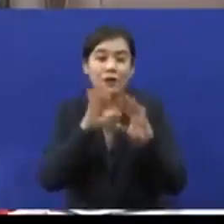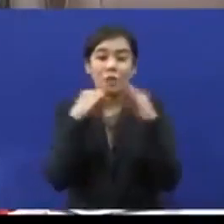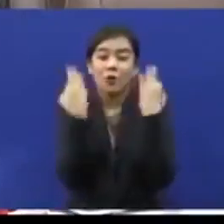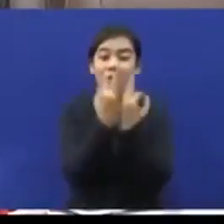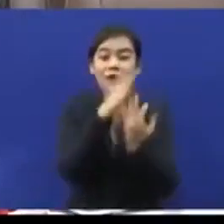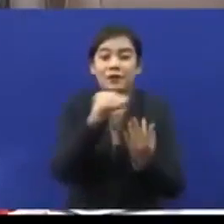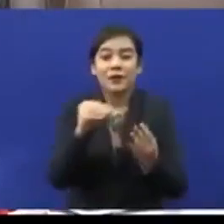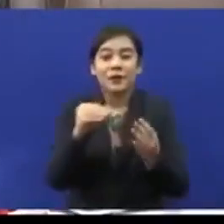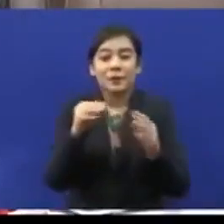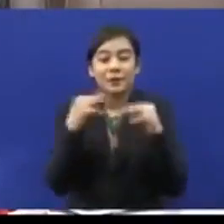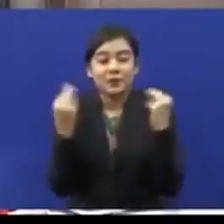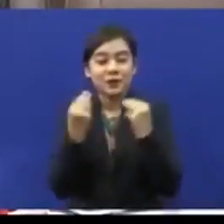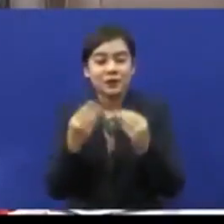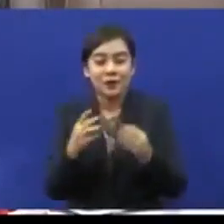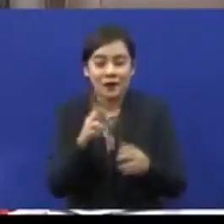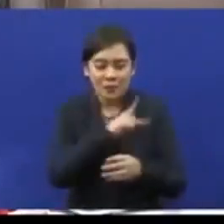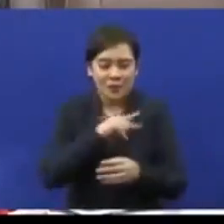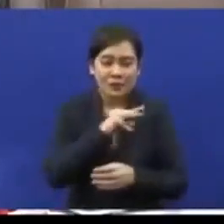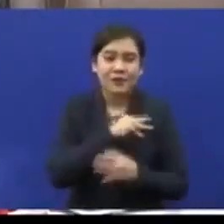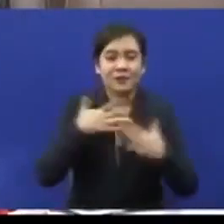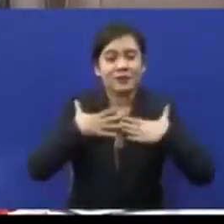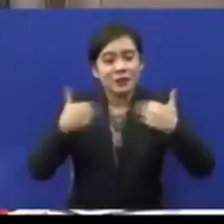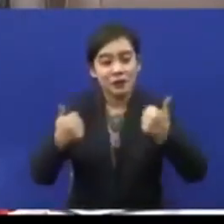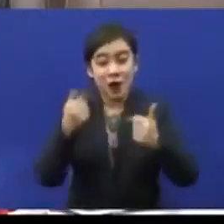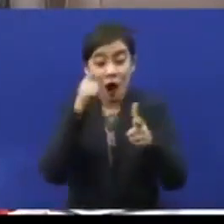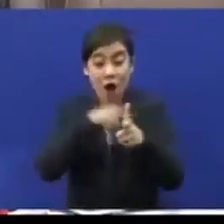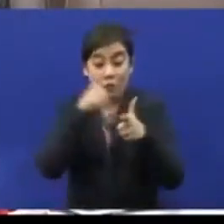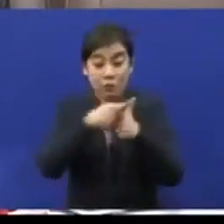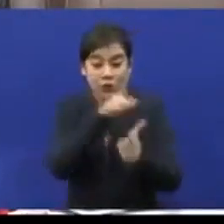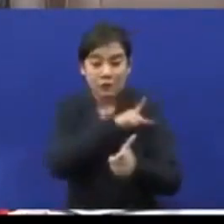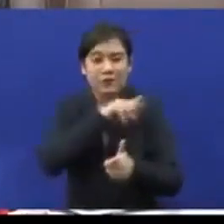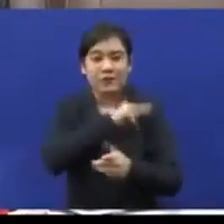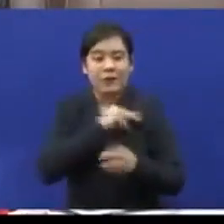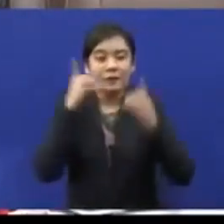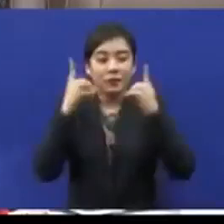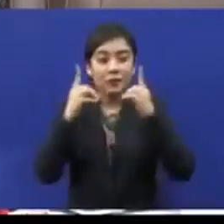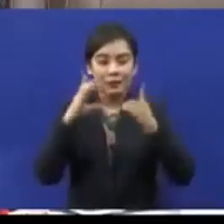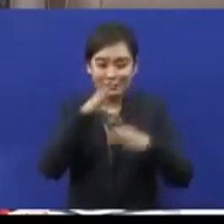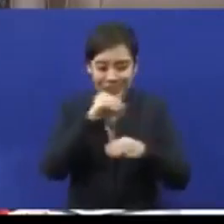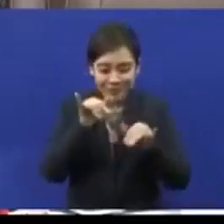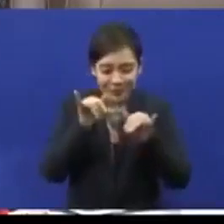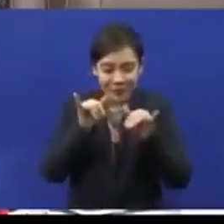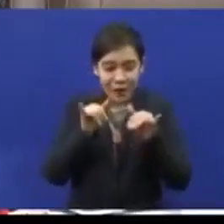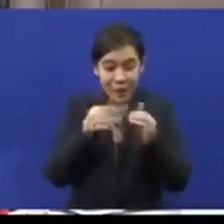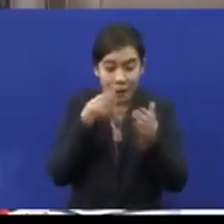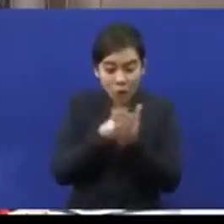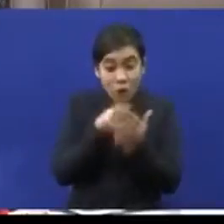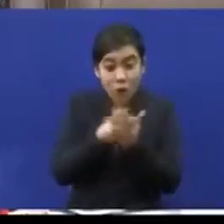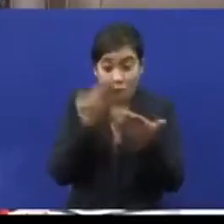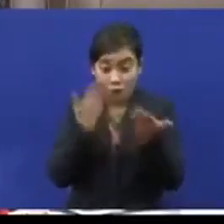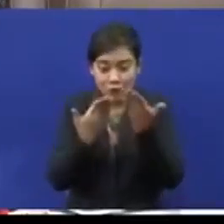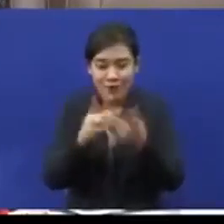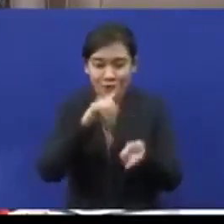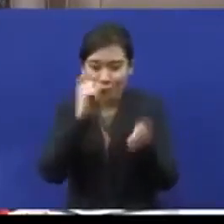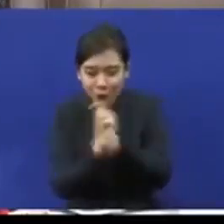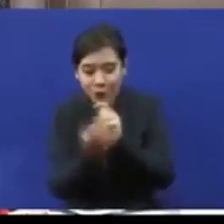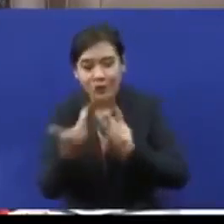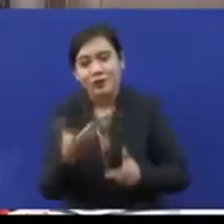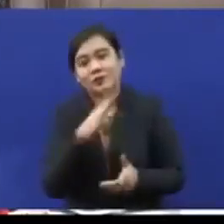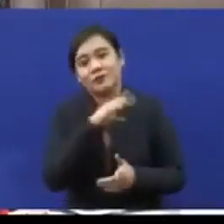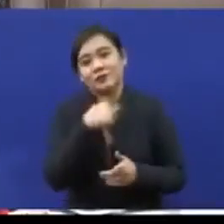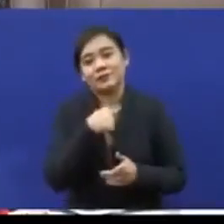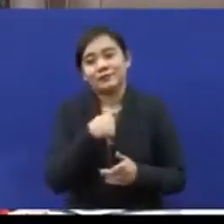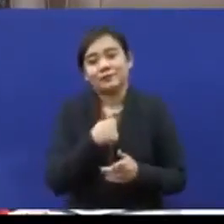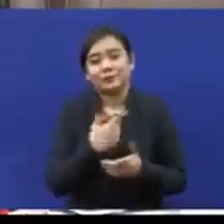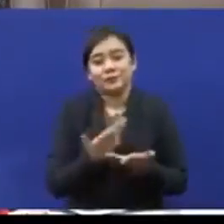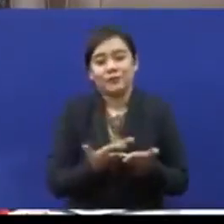Kementerian Kesehatan ataupun Kementerian Pendidikan. Saiz peruntukan kita pun berbeza. Saya nak menarik perhatian Dewan Yang Mulia